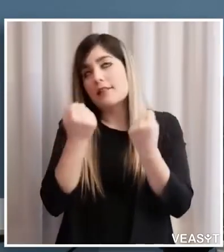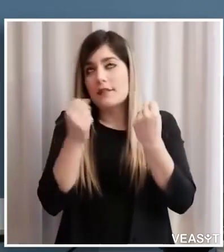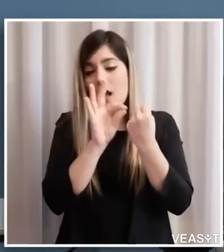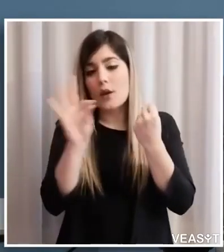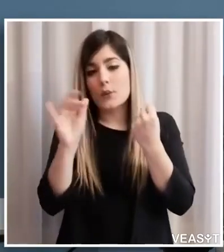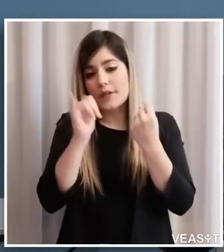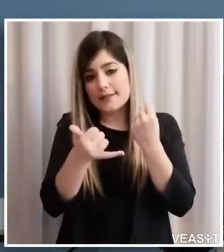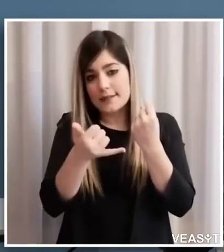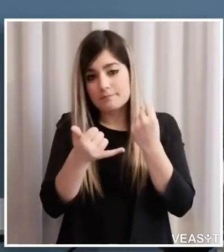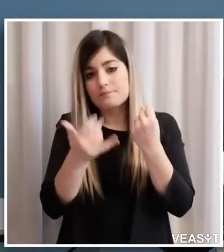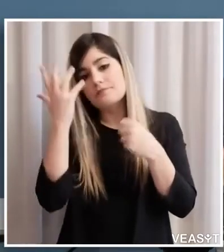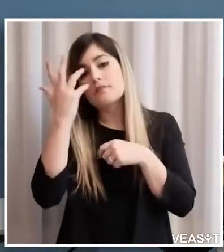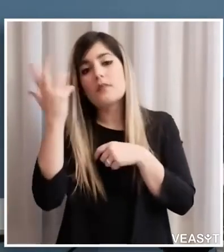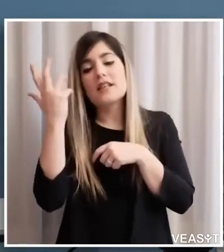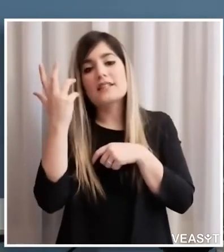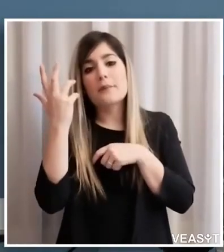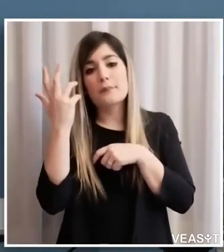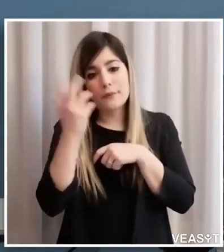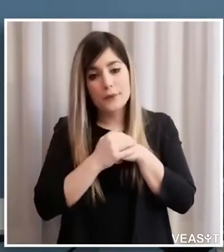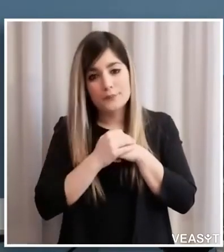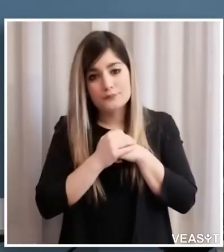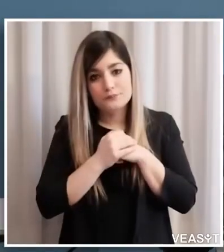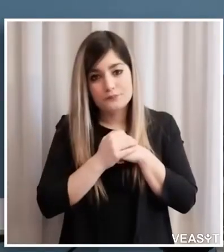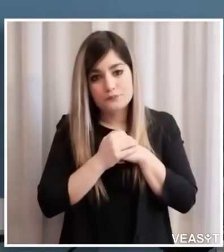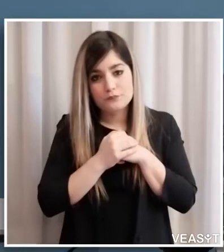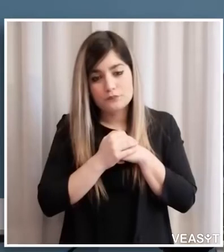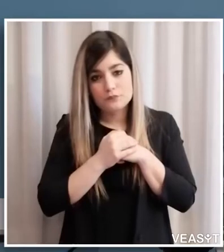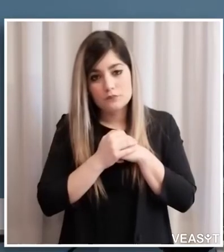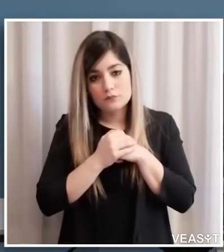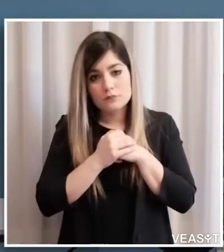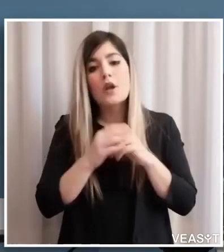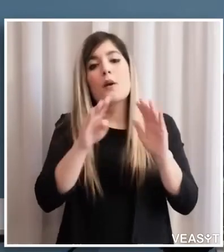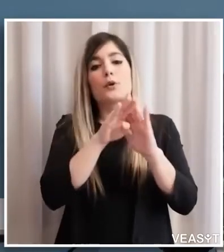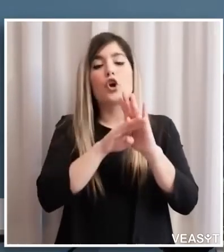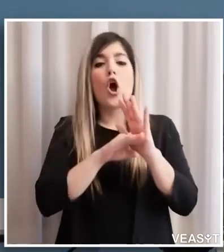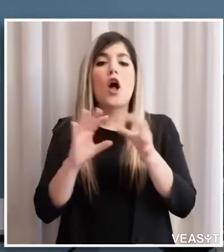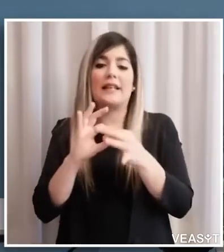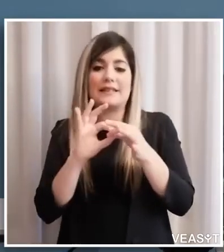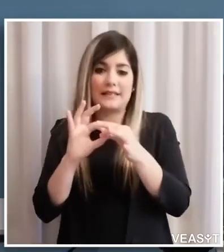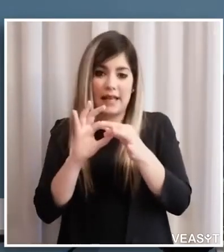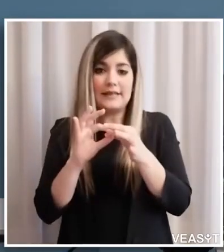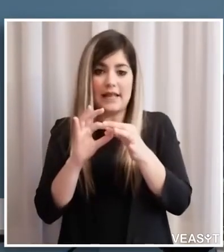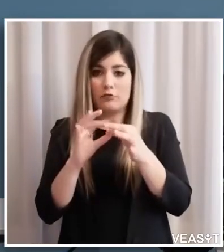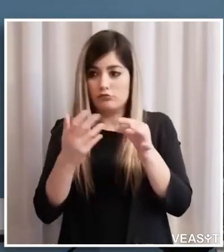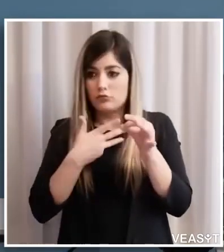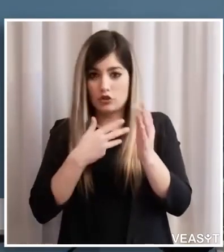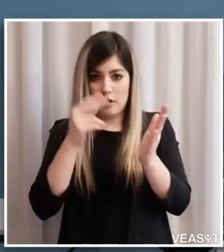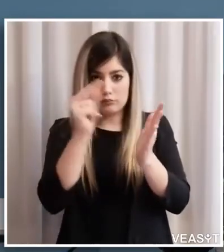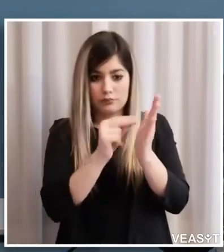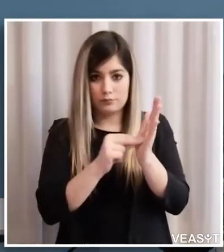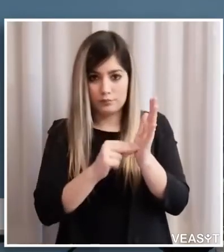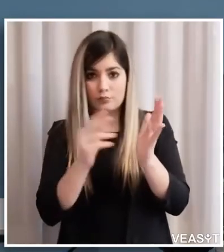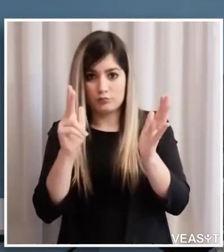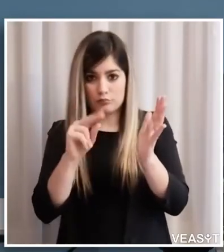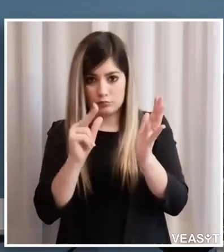riferito prima alle prescrizioni che sono contenute anche nei protocolli d'intesa e perciò noi ovviamente abbiamo tutto l'interesse a livello